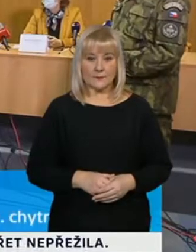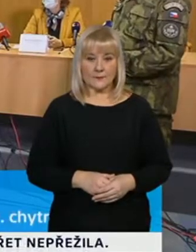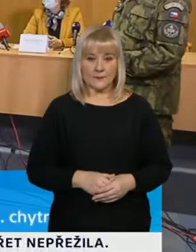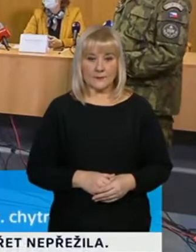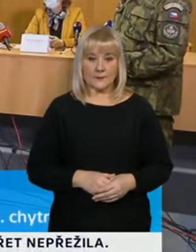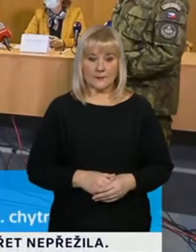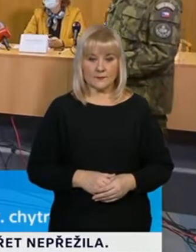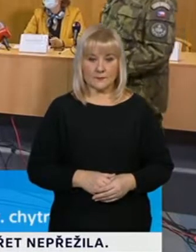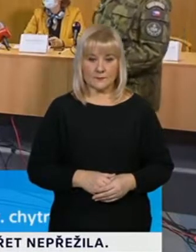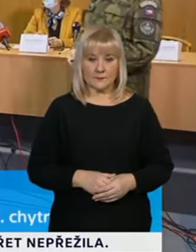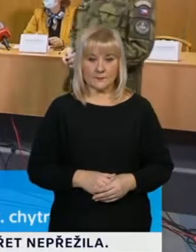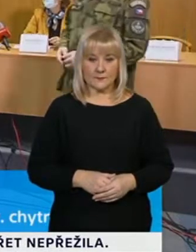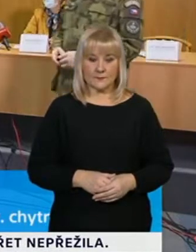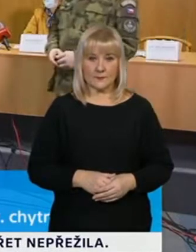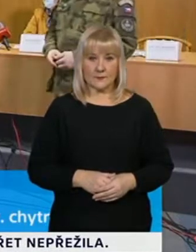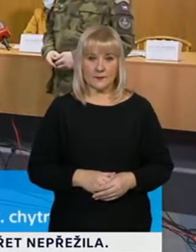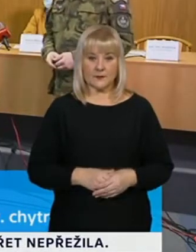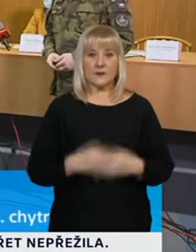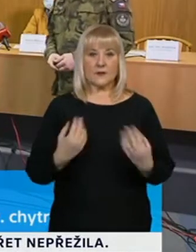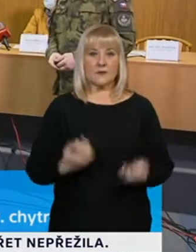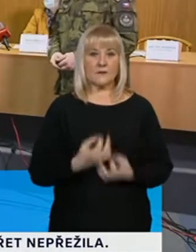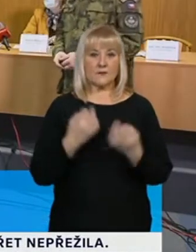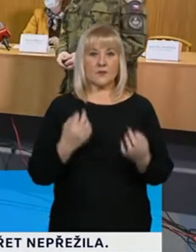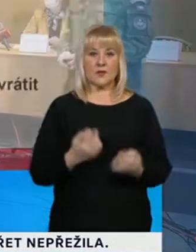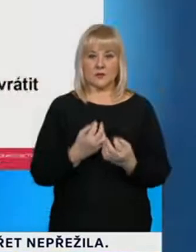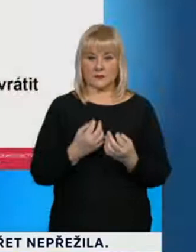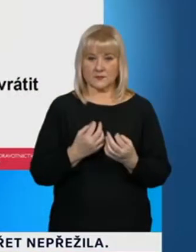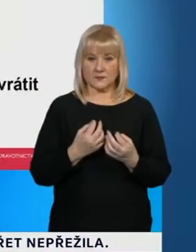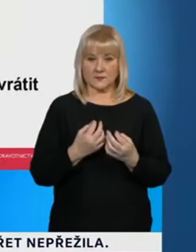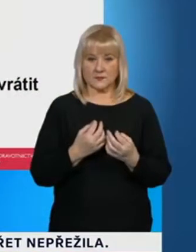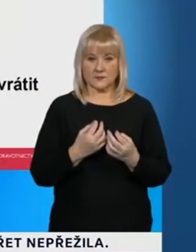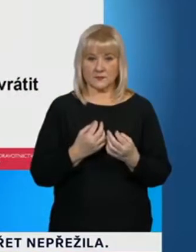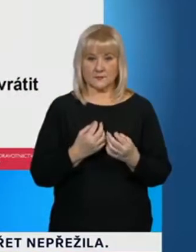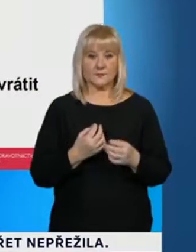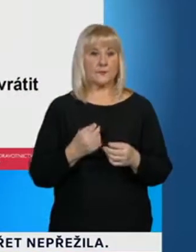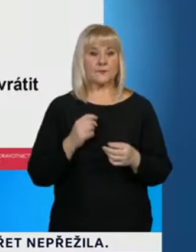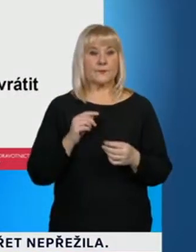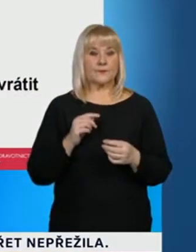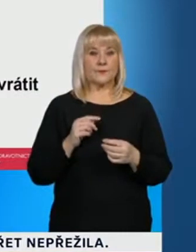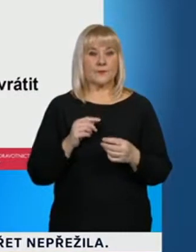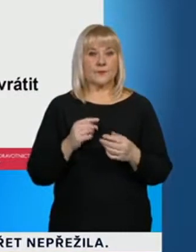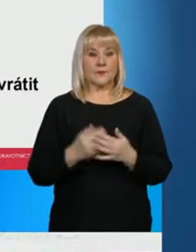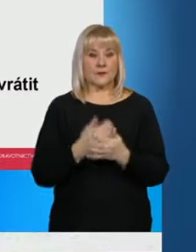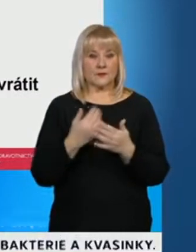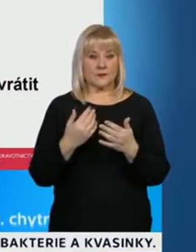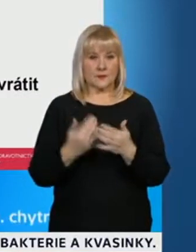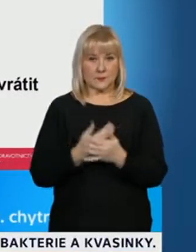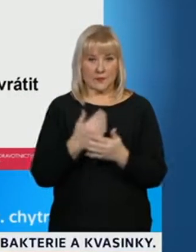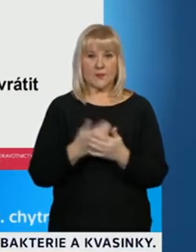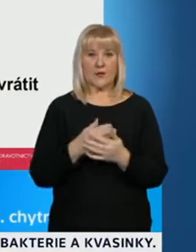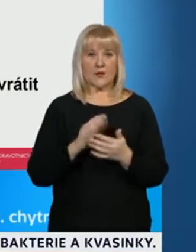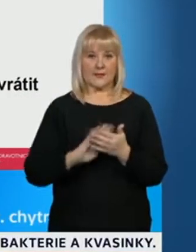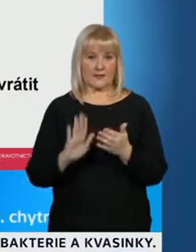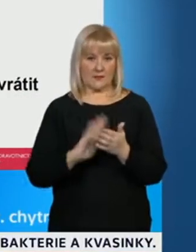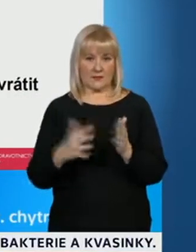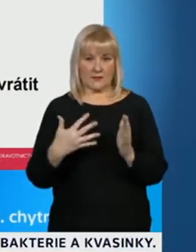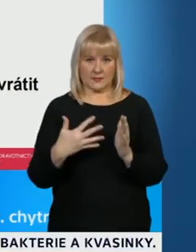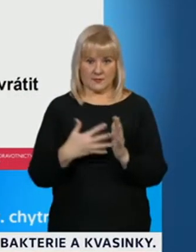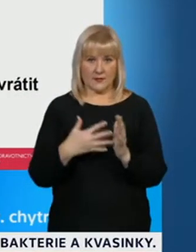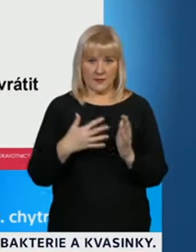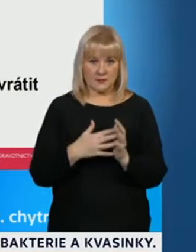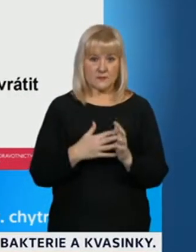Tak, prosím, co se týká východiska, tak jak vidíte, antigenní testování, nebo